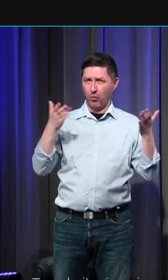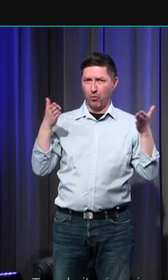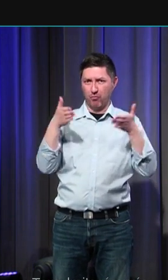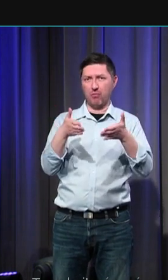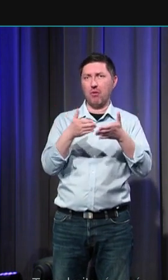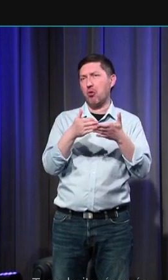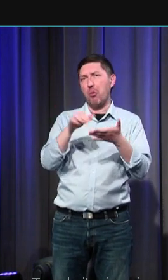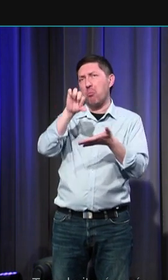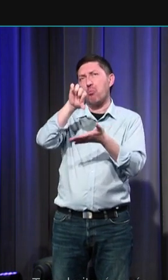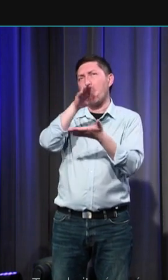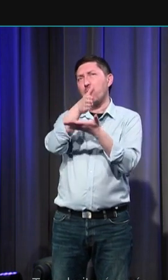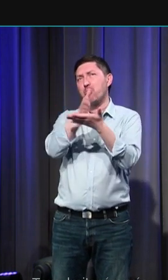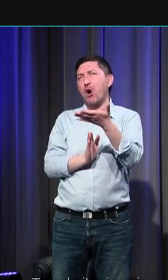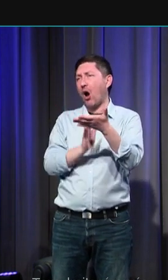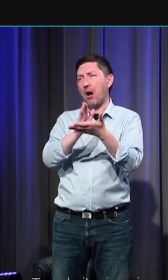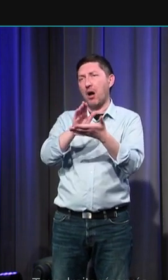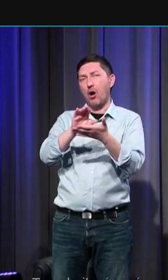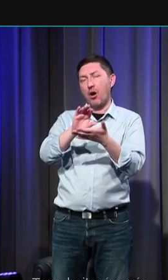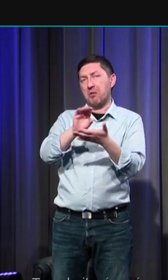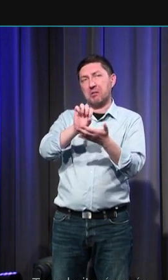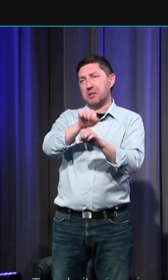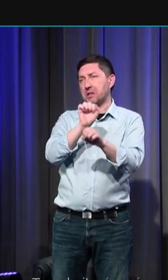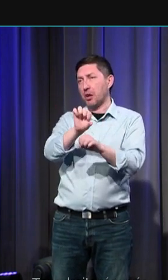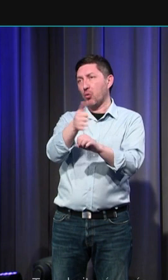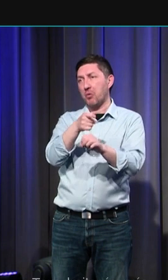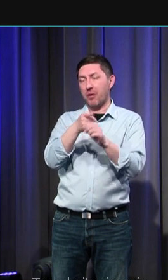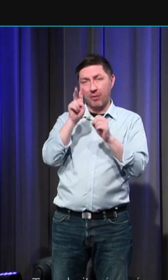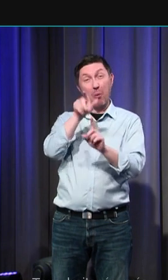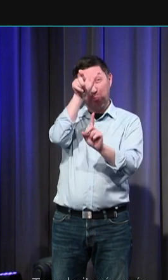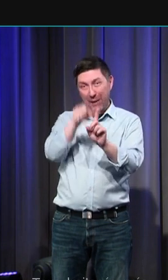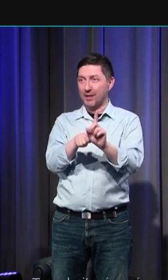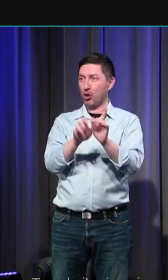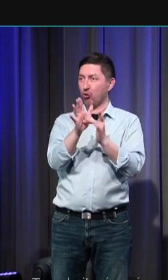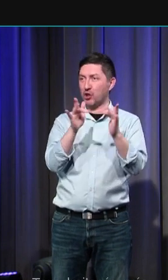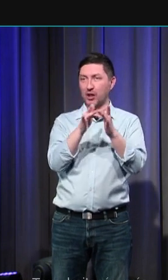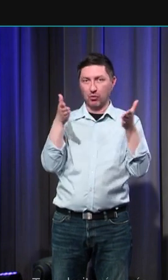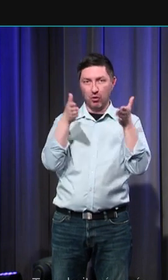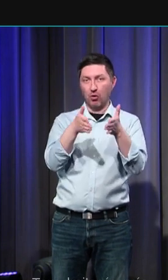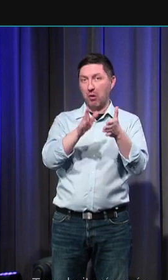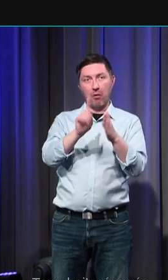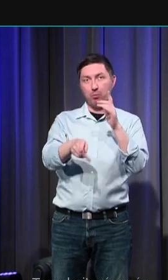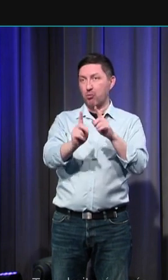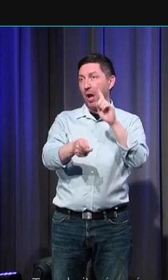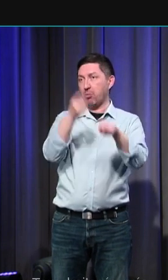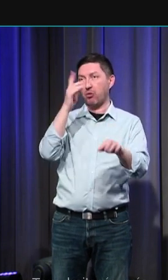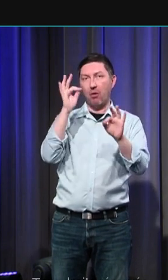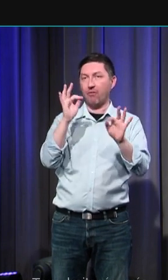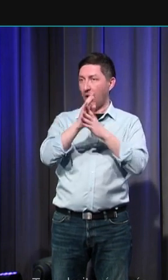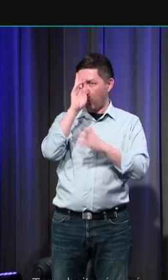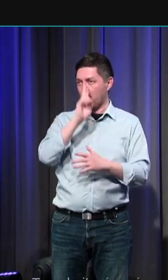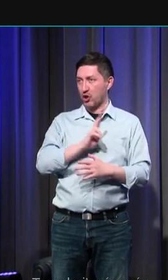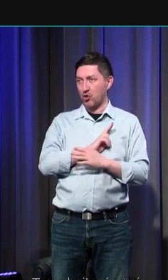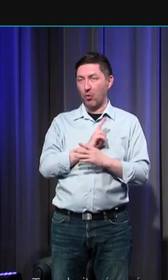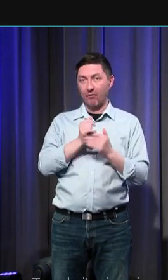milieu disons du XIe siècle plus que jamais la personne même du Christ au centre du dogme et de la foi